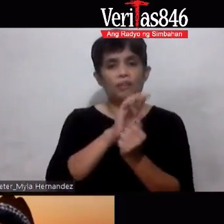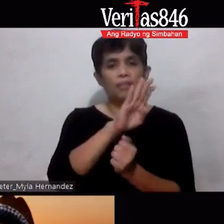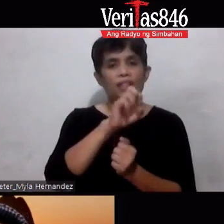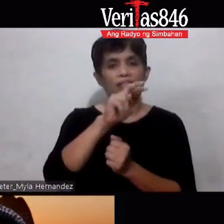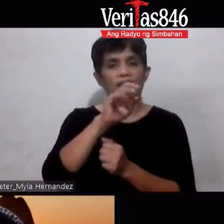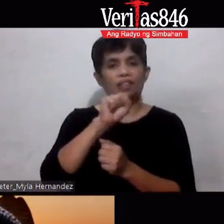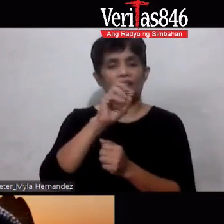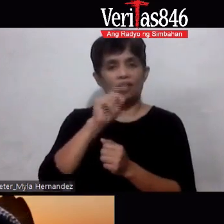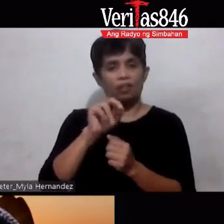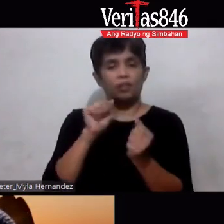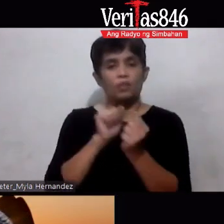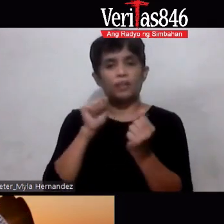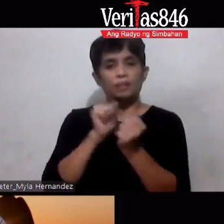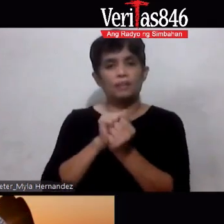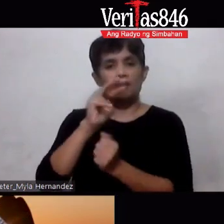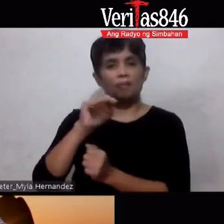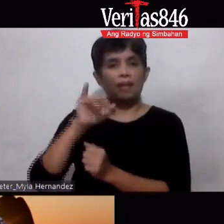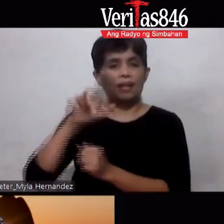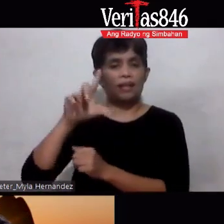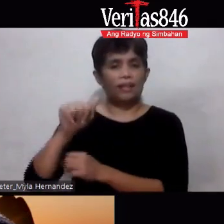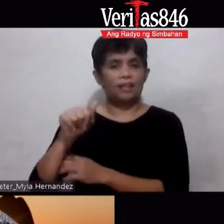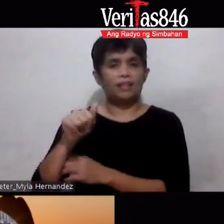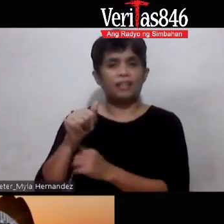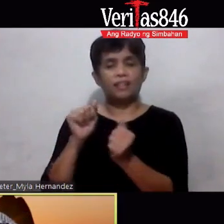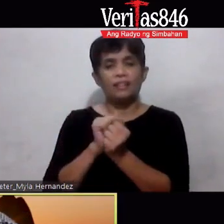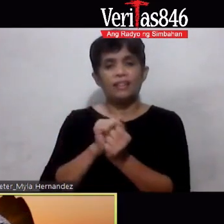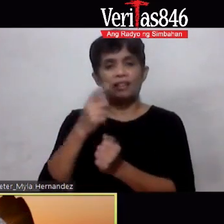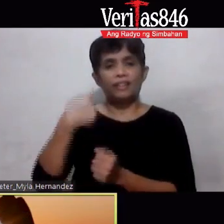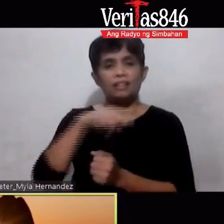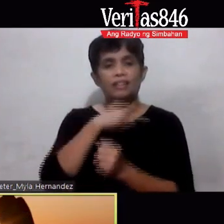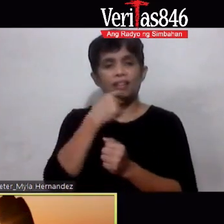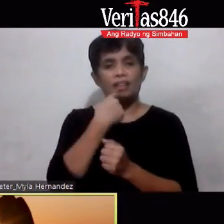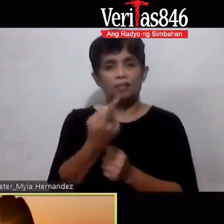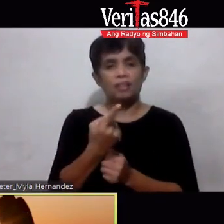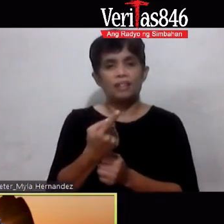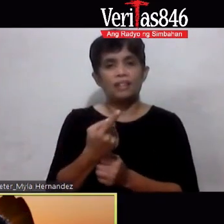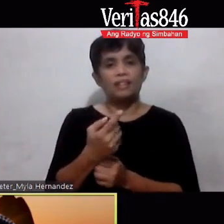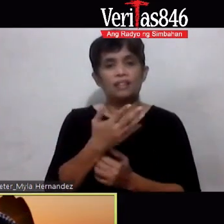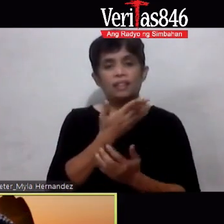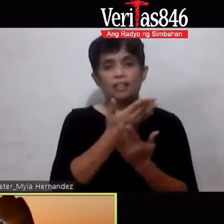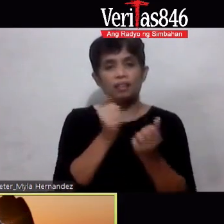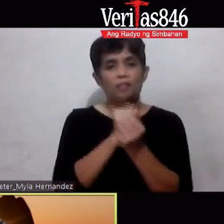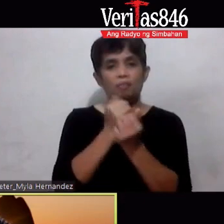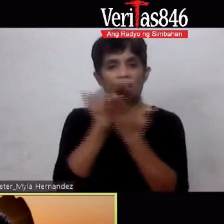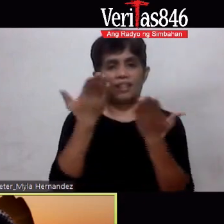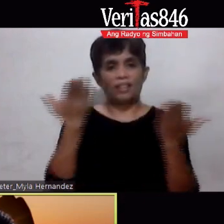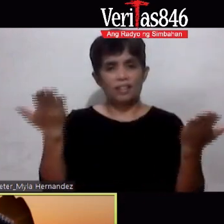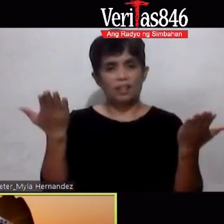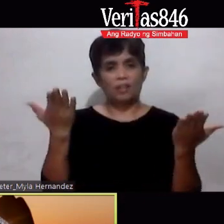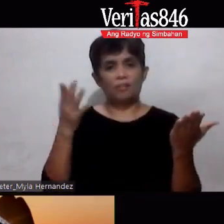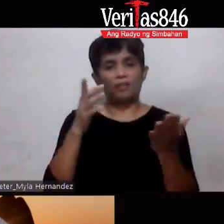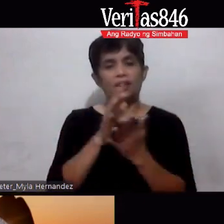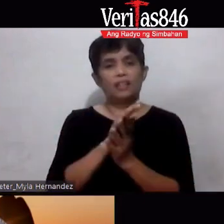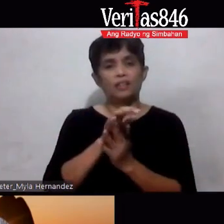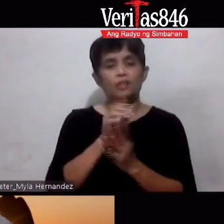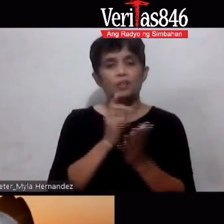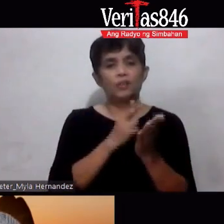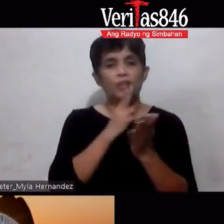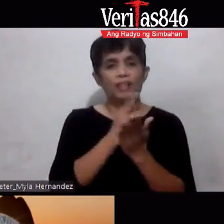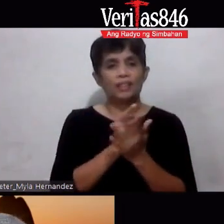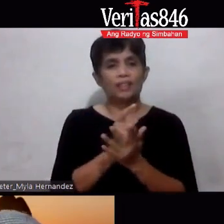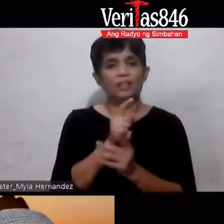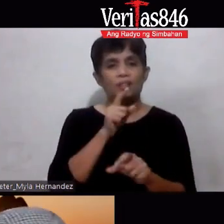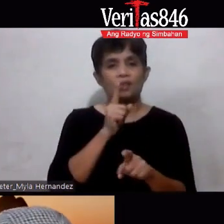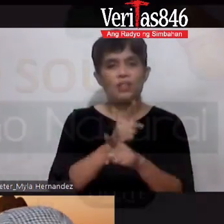Sian kasama po natin si Sister Myla kami po yung nagsasabi sa inyo na sumay niyo ang katotohanan